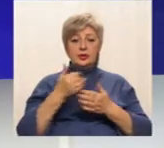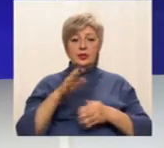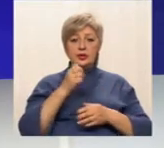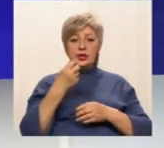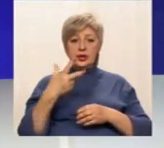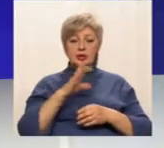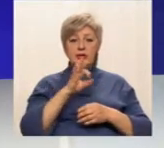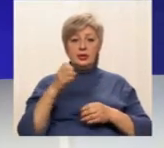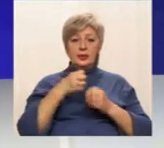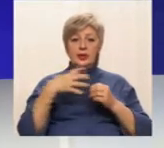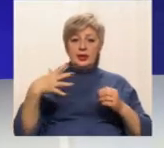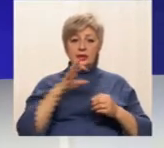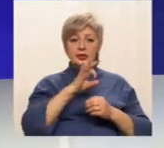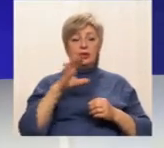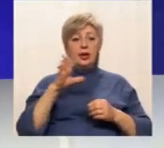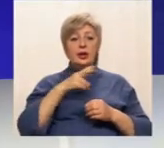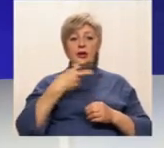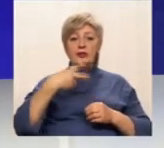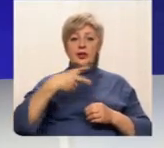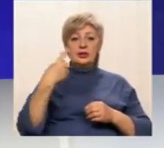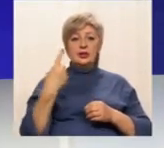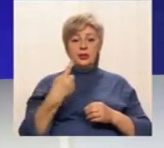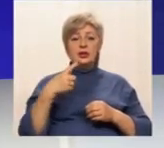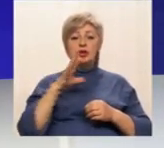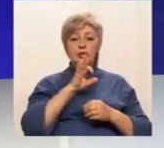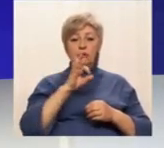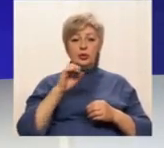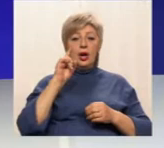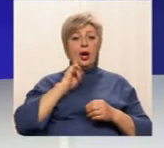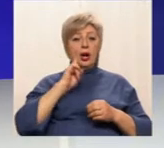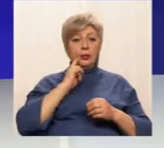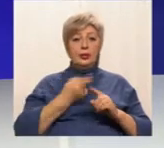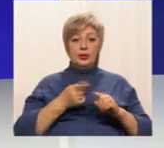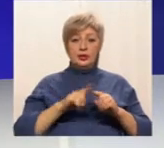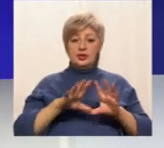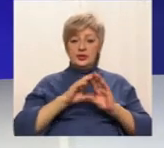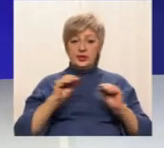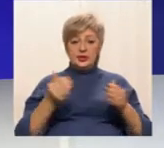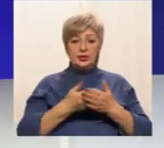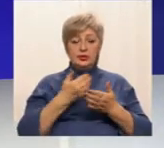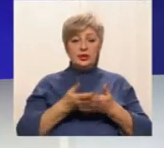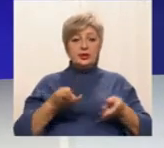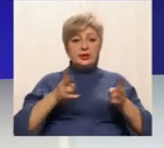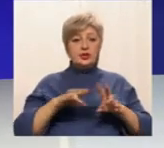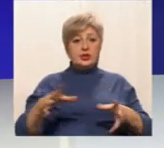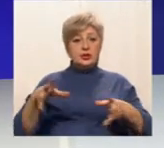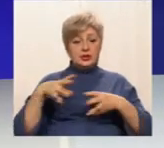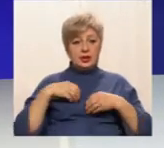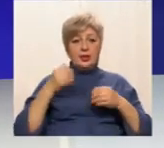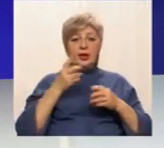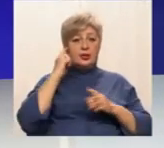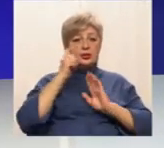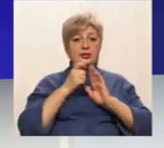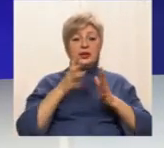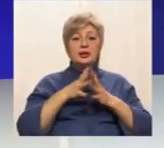.00, 15.00 та о 21.00. Ну а поки що це всі новини. Залишайтеся з нами і дізнавайтеся більше